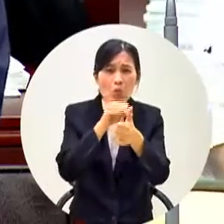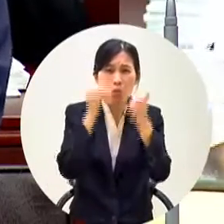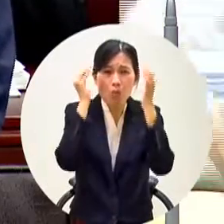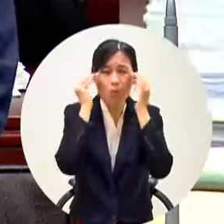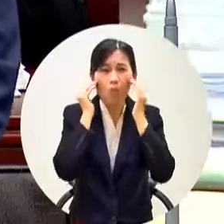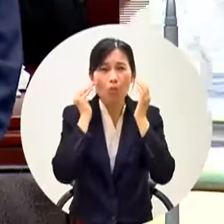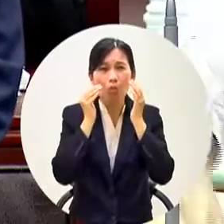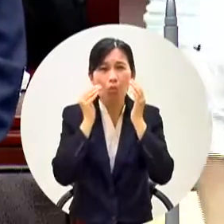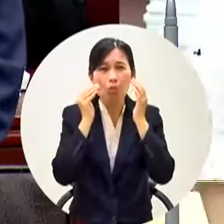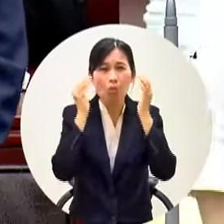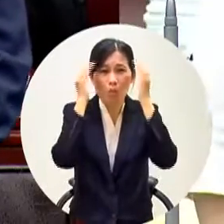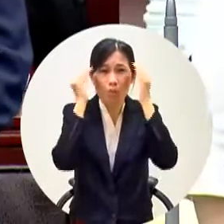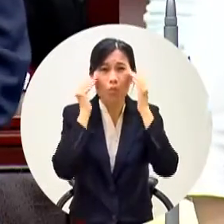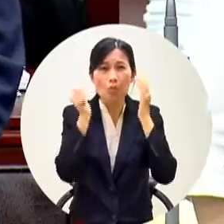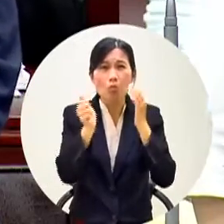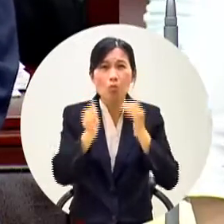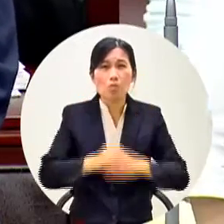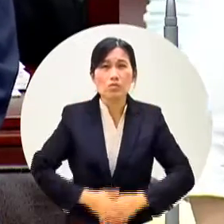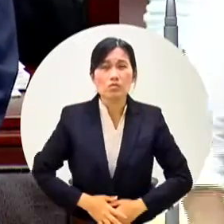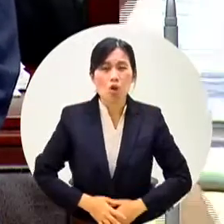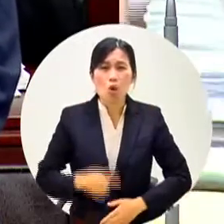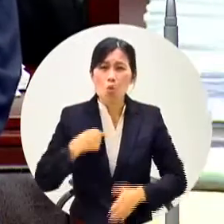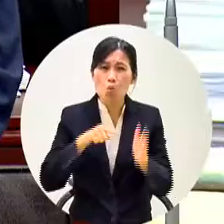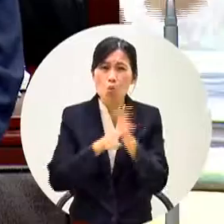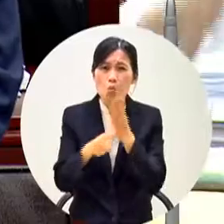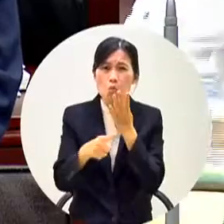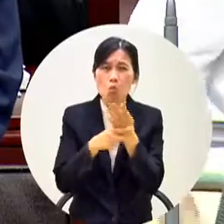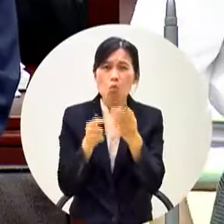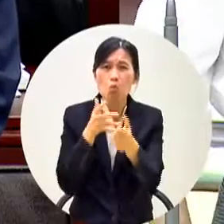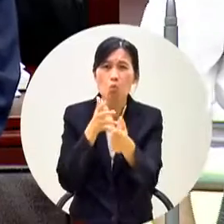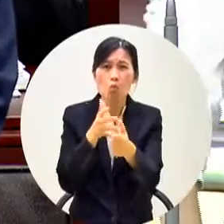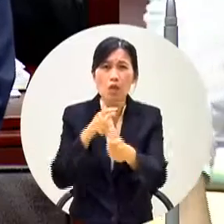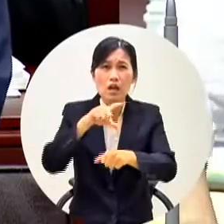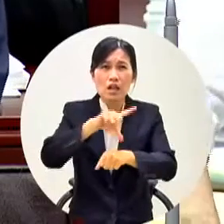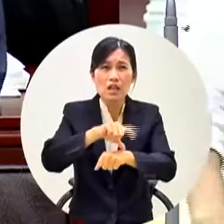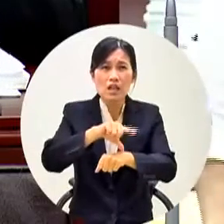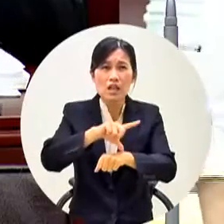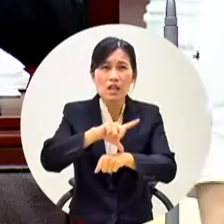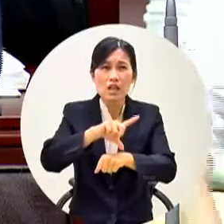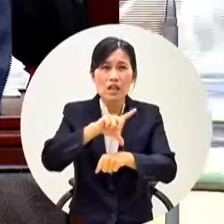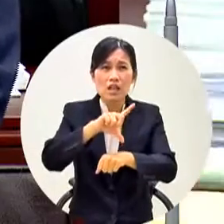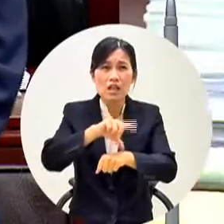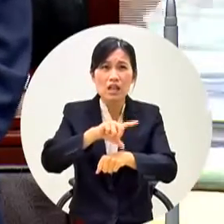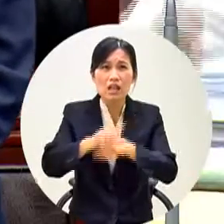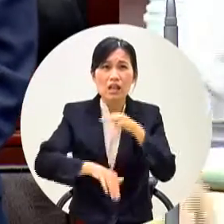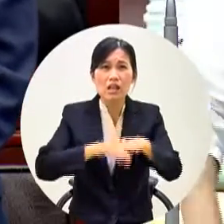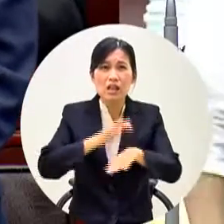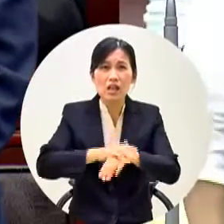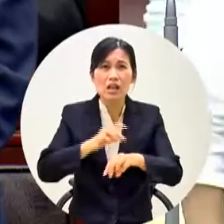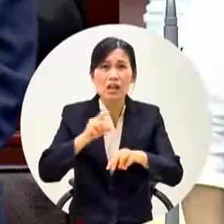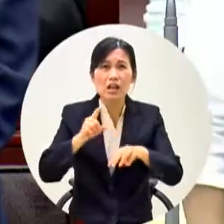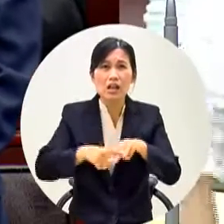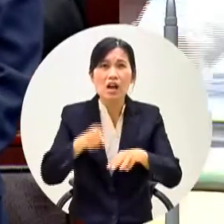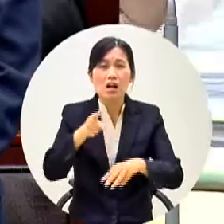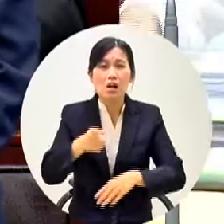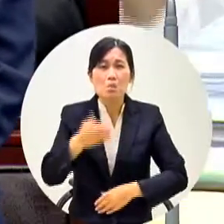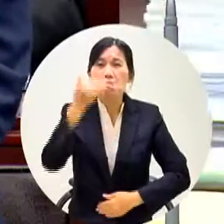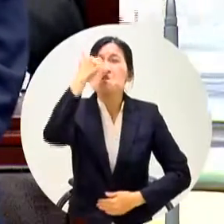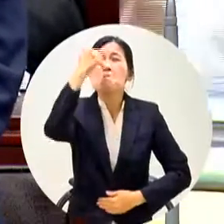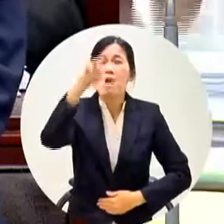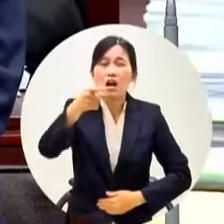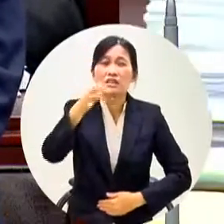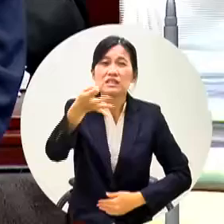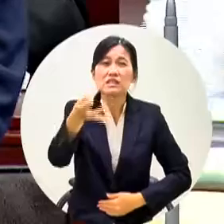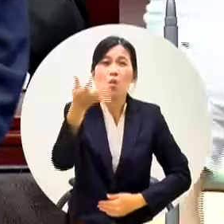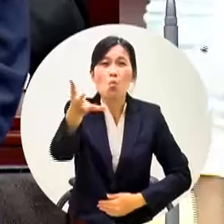嗎我這麼專業的職業你在浪費我的時間嗎我想你的時間成本不會比我的時間成本高是你拽你領的薪水多我告訴